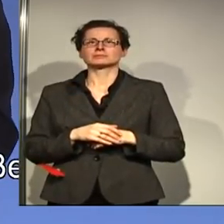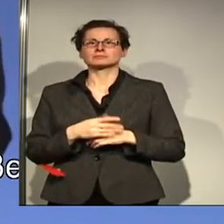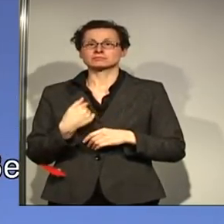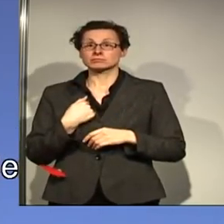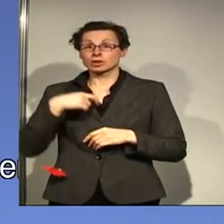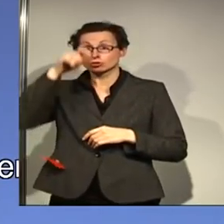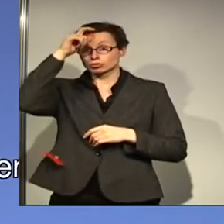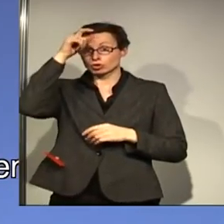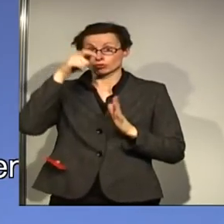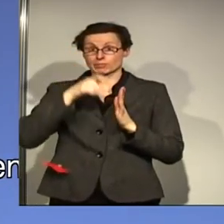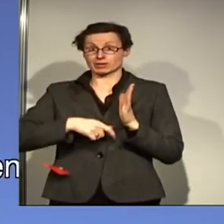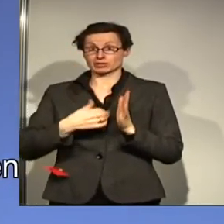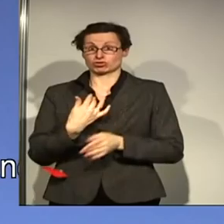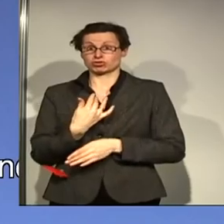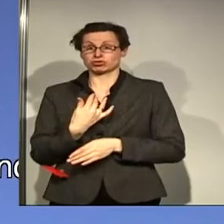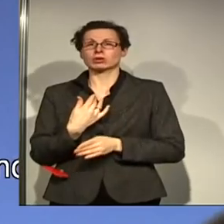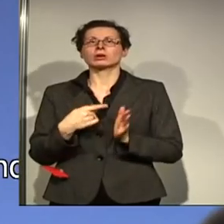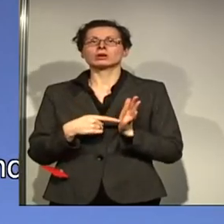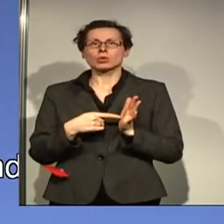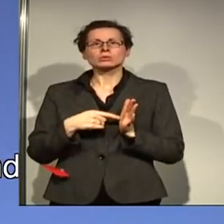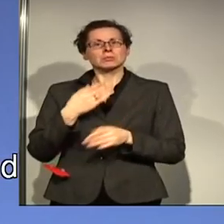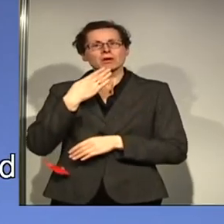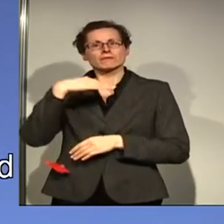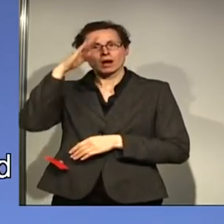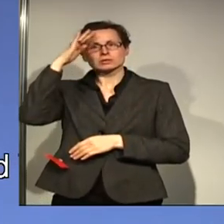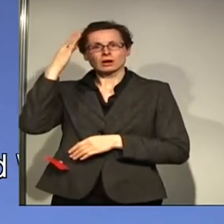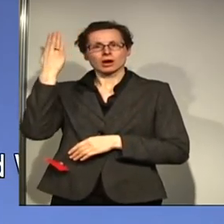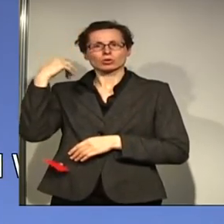türkischen Pass hätte, weil mein Vater ja Iraner war.